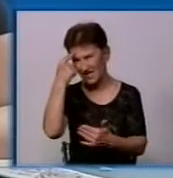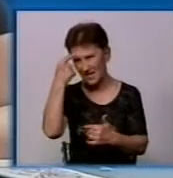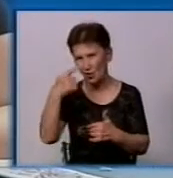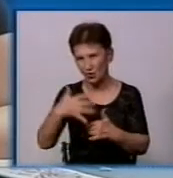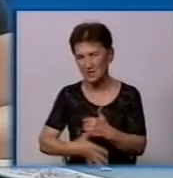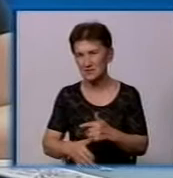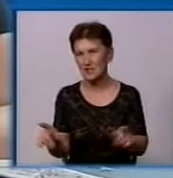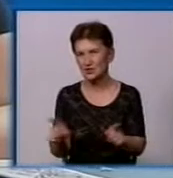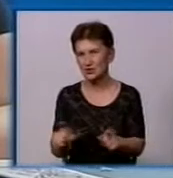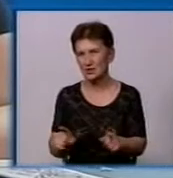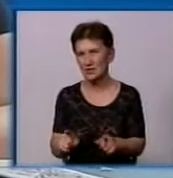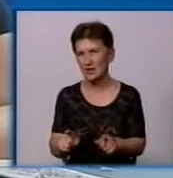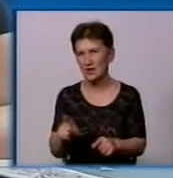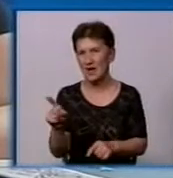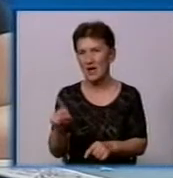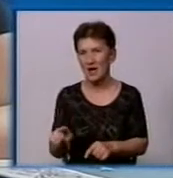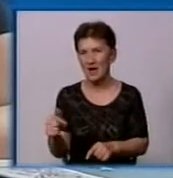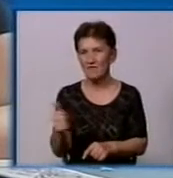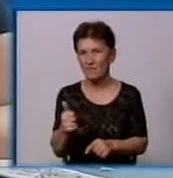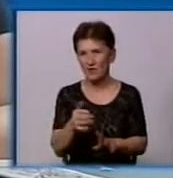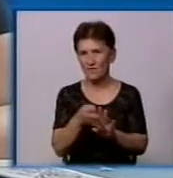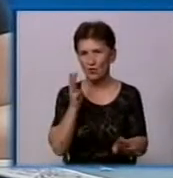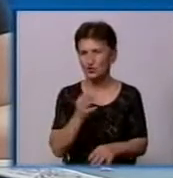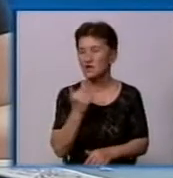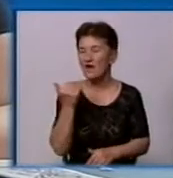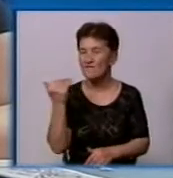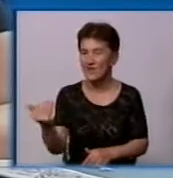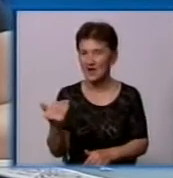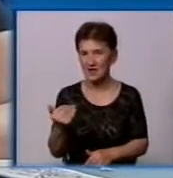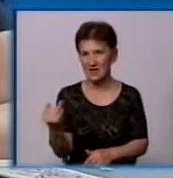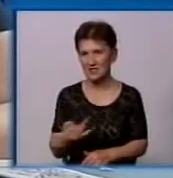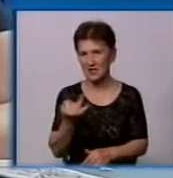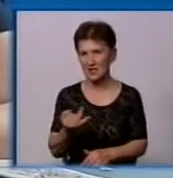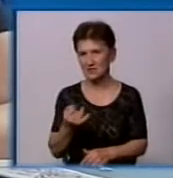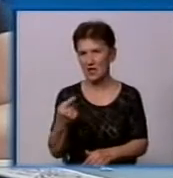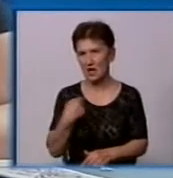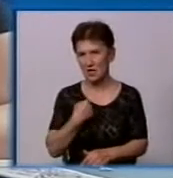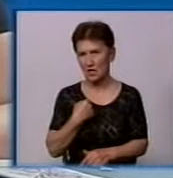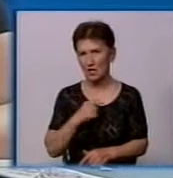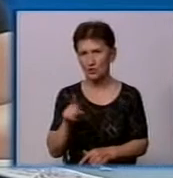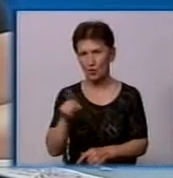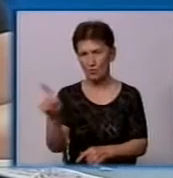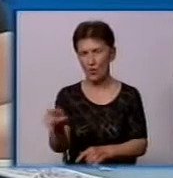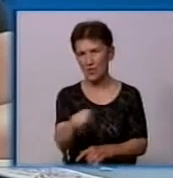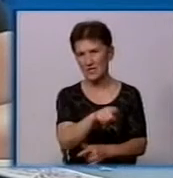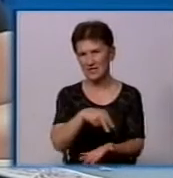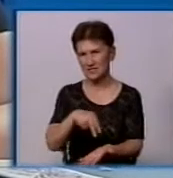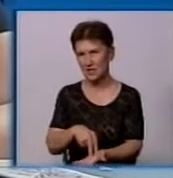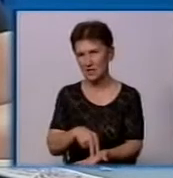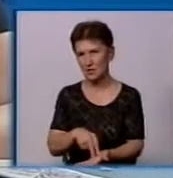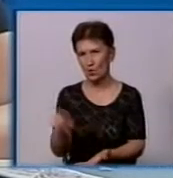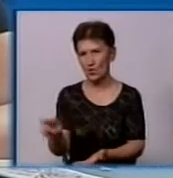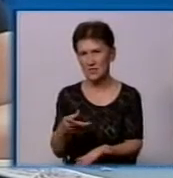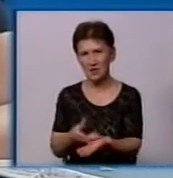в першу чергу в їх інтересах. Вони платять за те, щоб ці контейнера стояли в якій-то степені. Вони